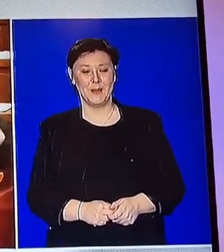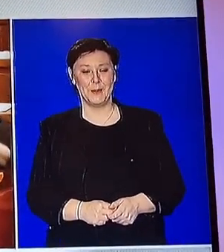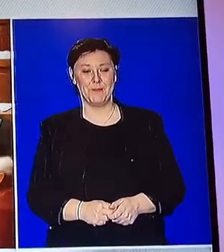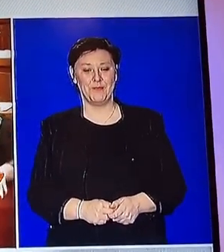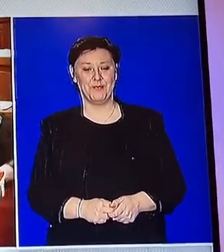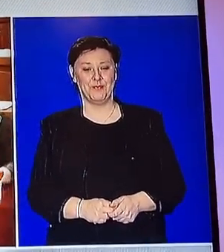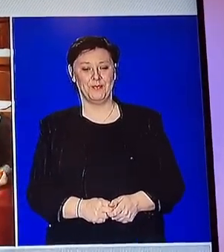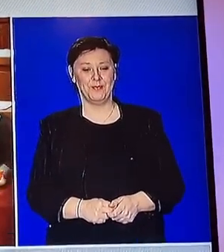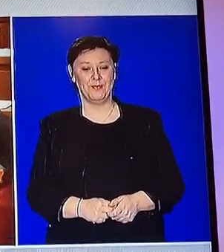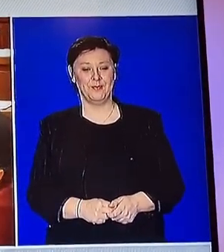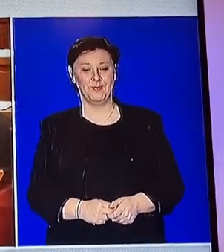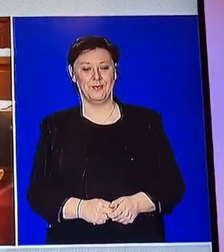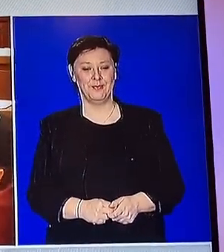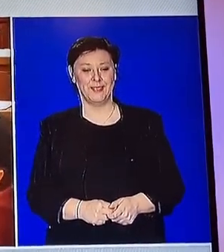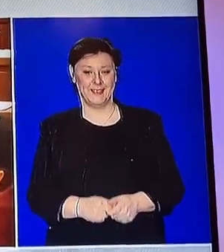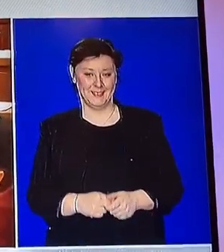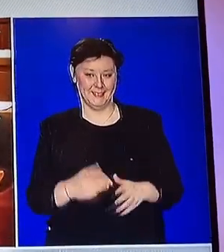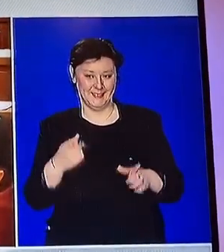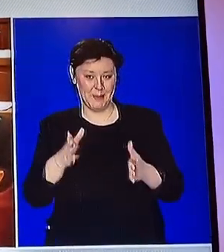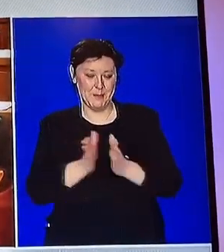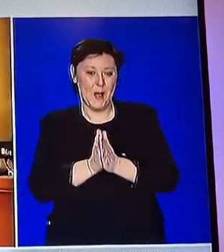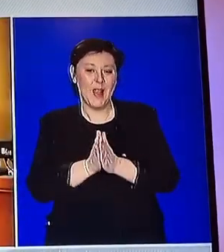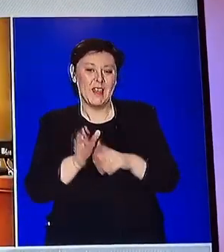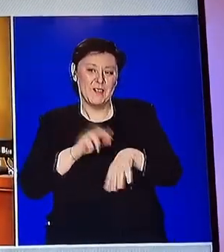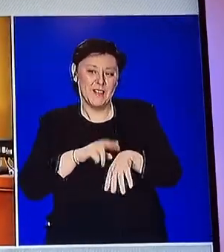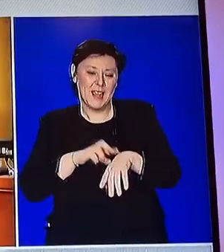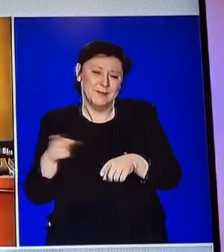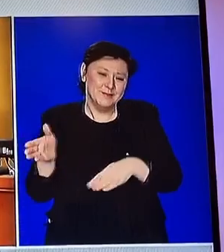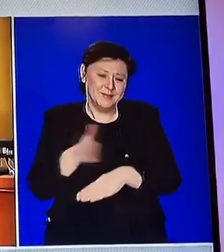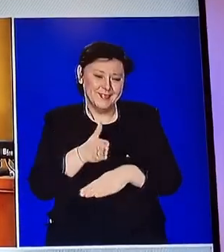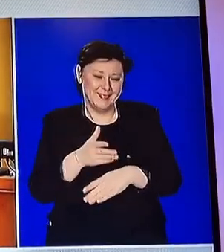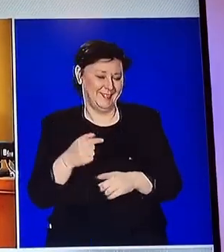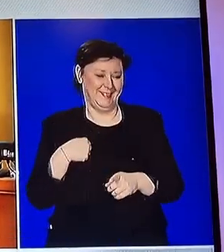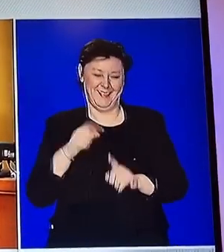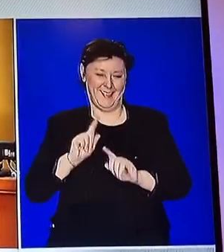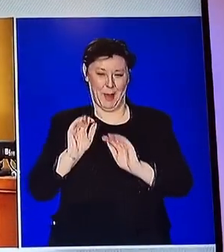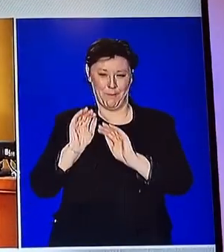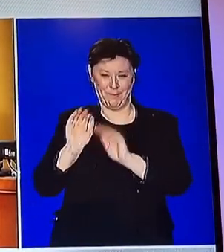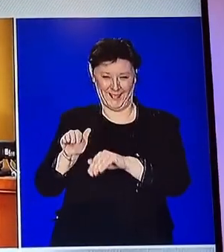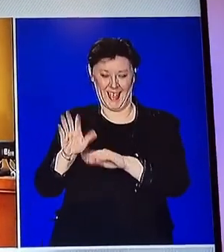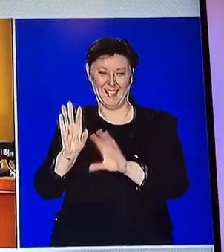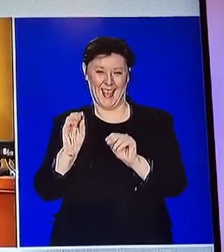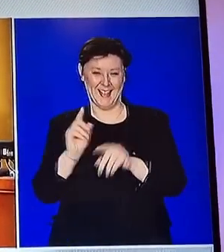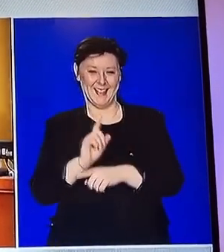Možete mi vratiti vrijeme? Ne, budem vam, poklonit ću vam zbog ovoga, deset sekund.